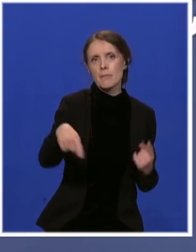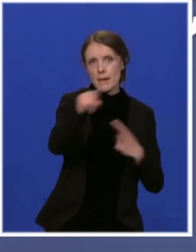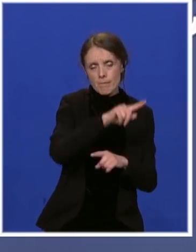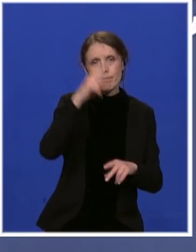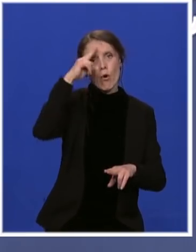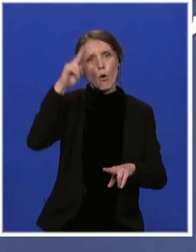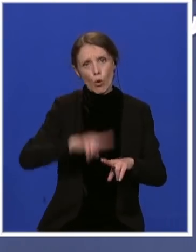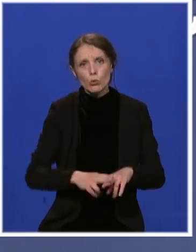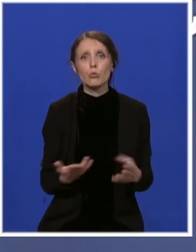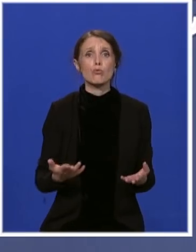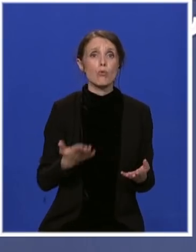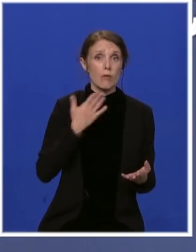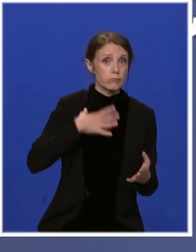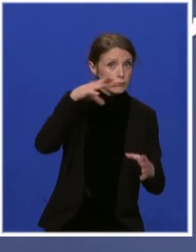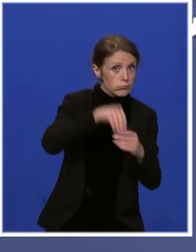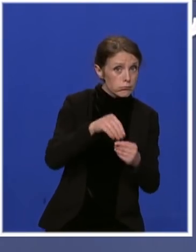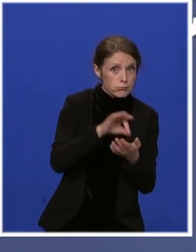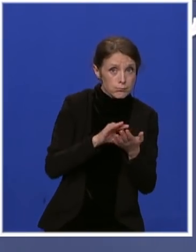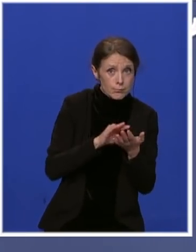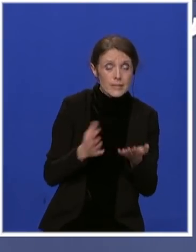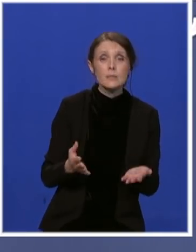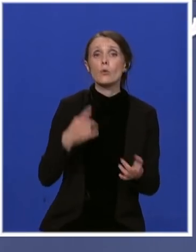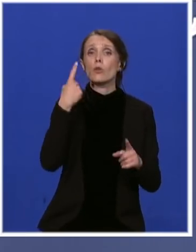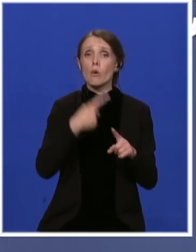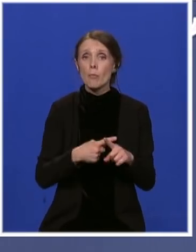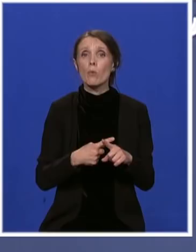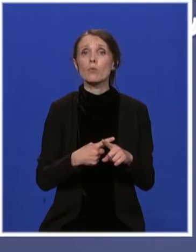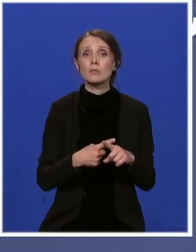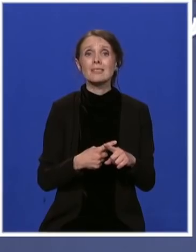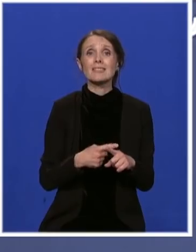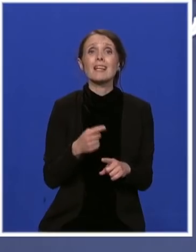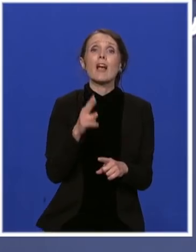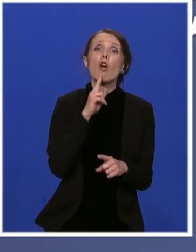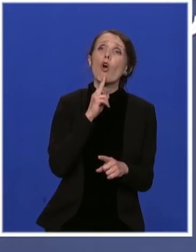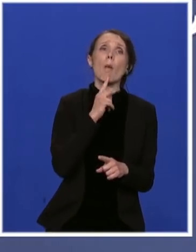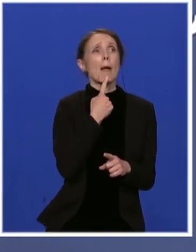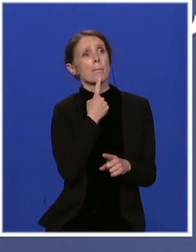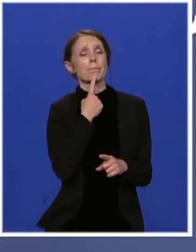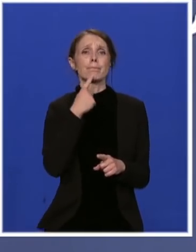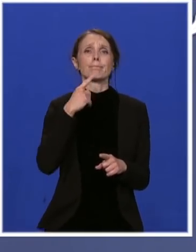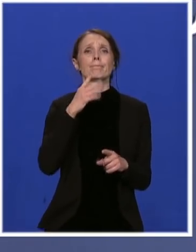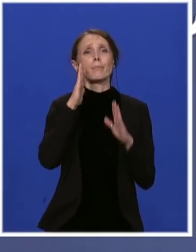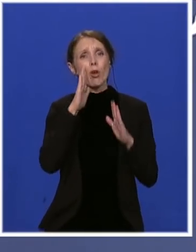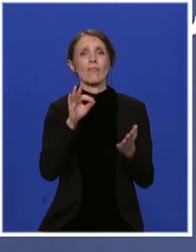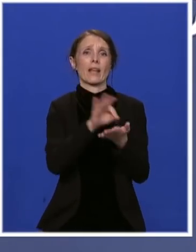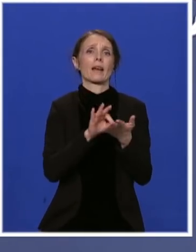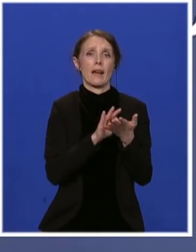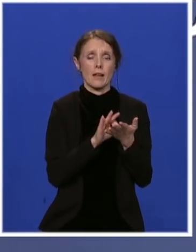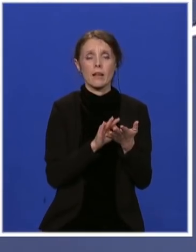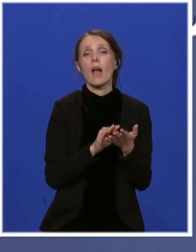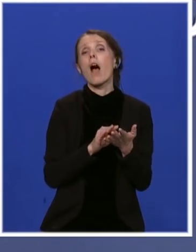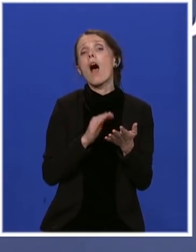o učešću u izborima i o tome kako i kome će svoje poverenje dati. Ali još jedan put beskrajno vam hvala na